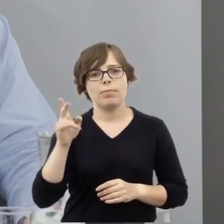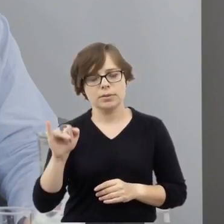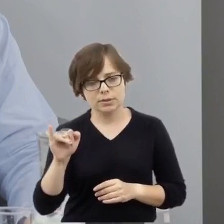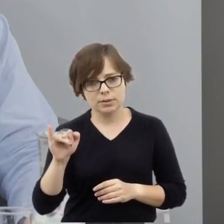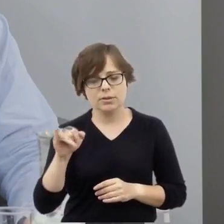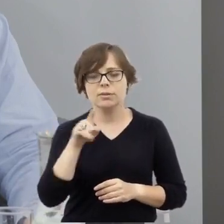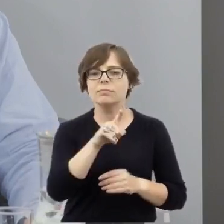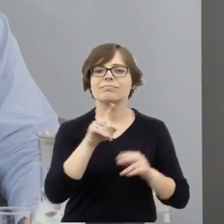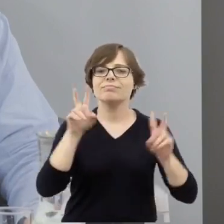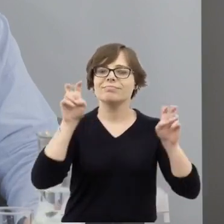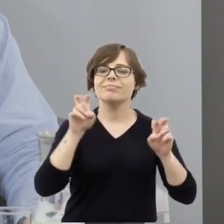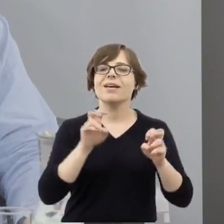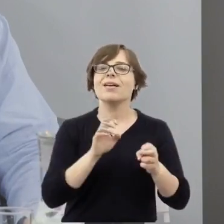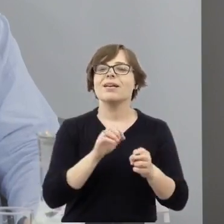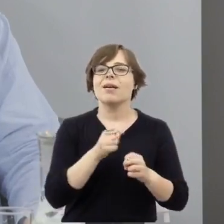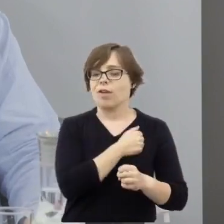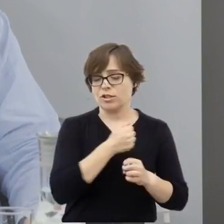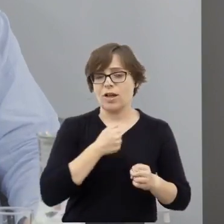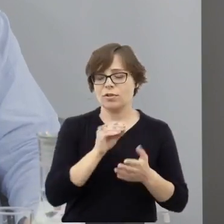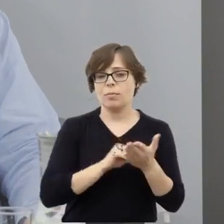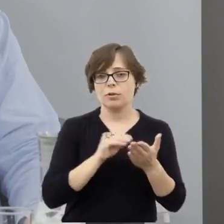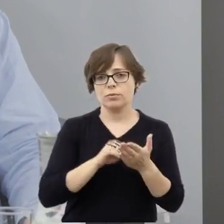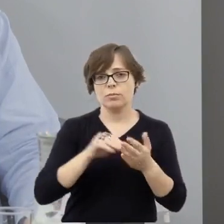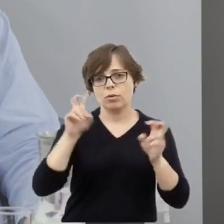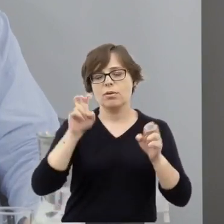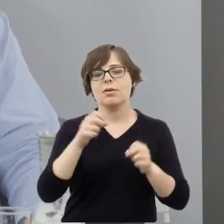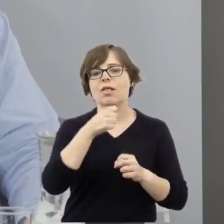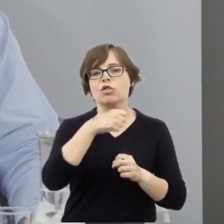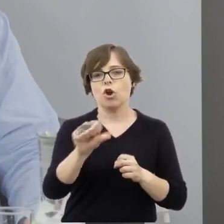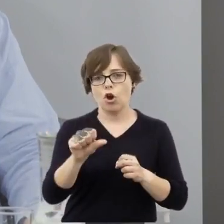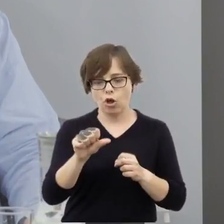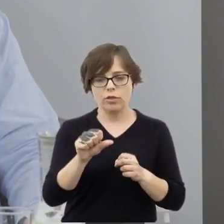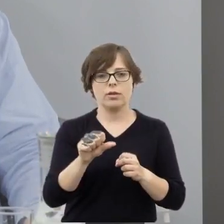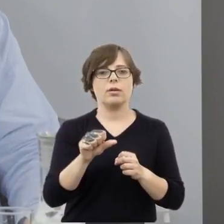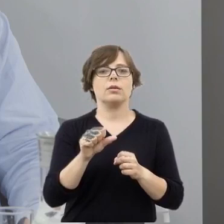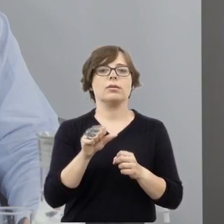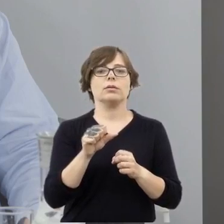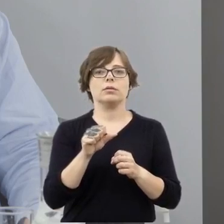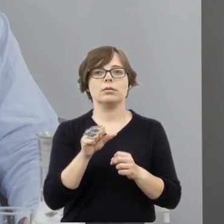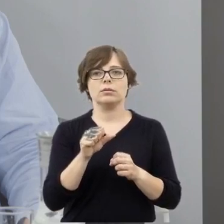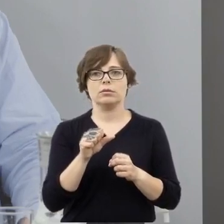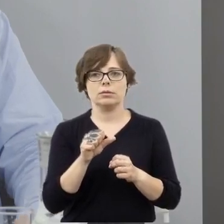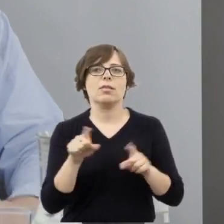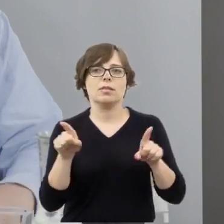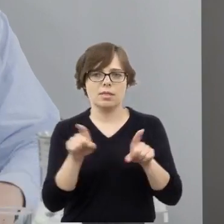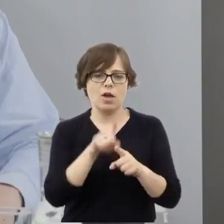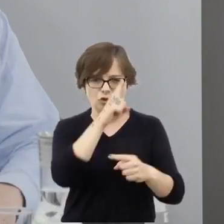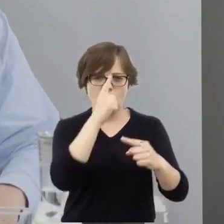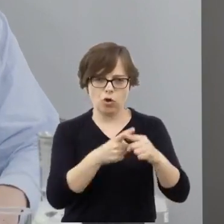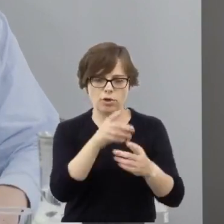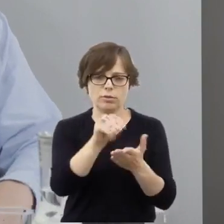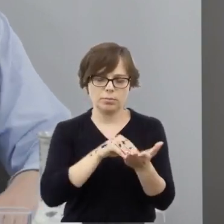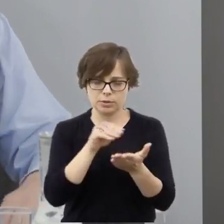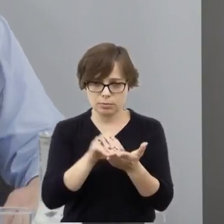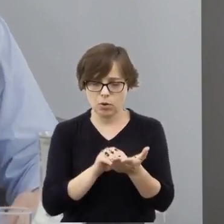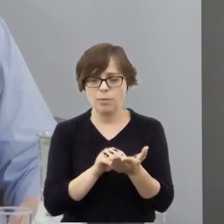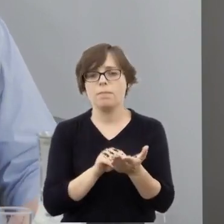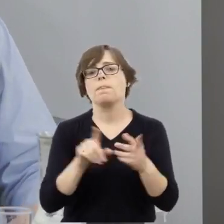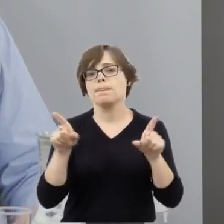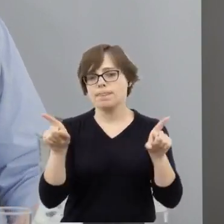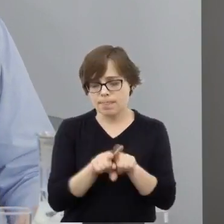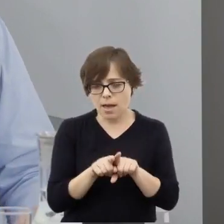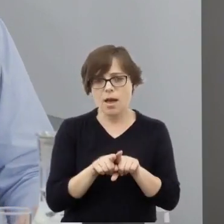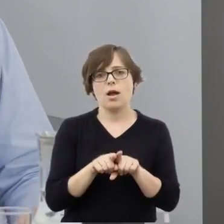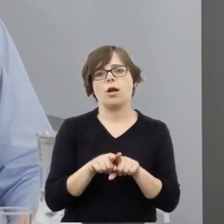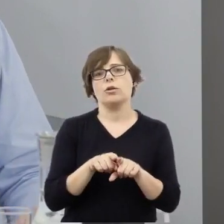Tygodnika Warszawskiego, Pisma, również katolickiego, również pisał